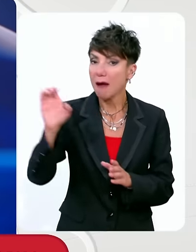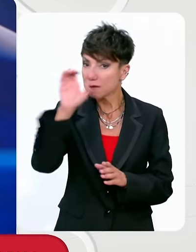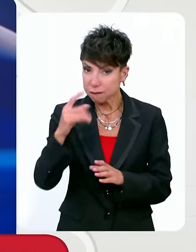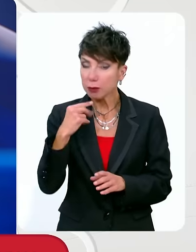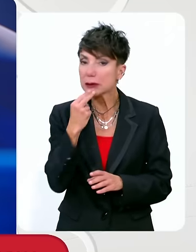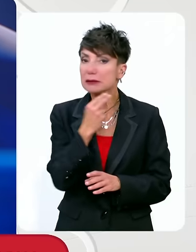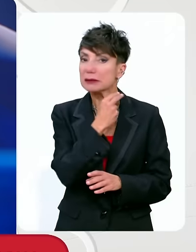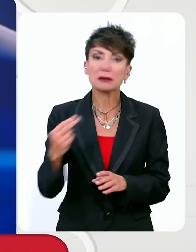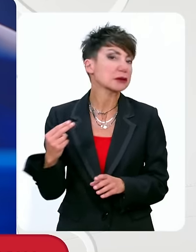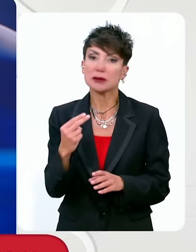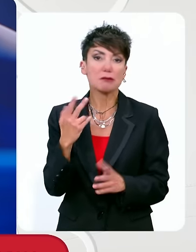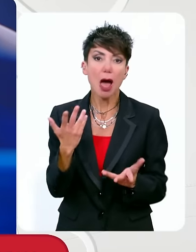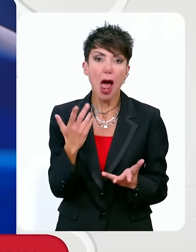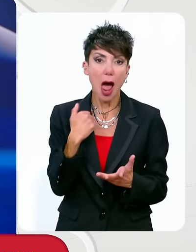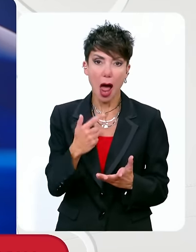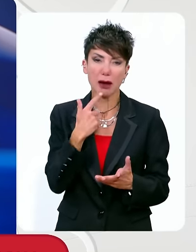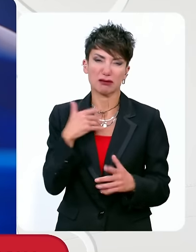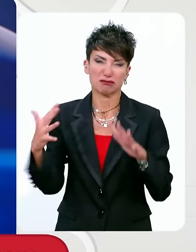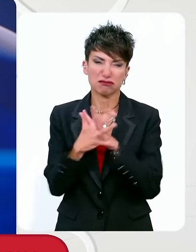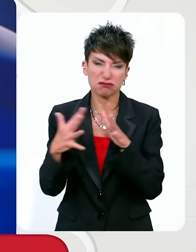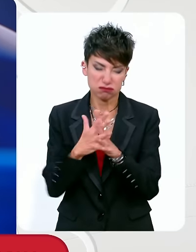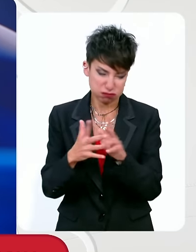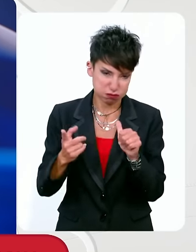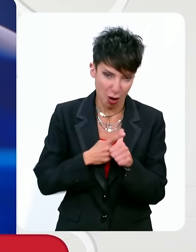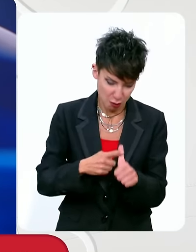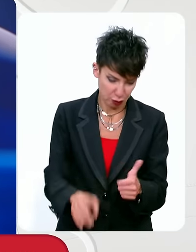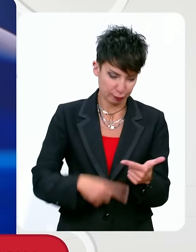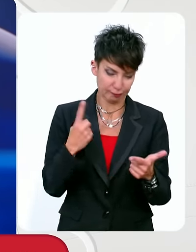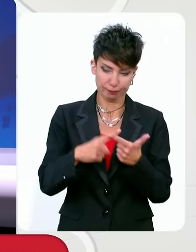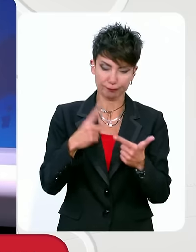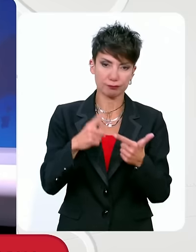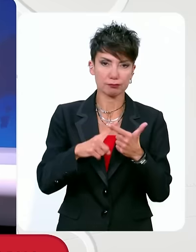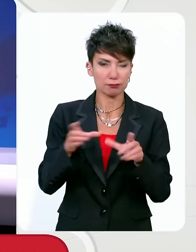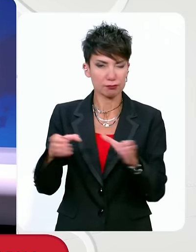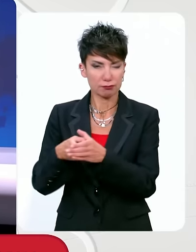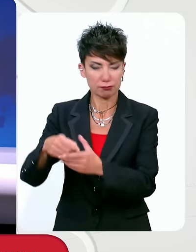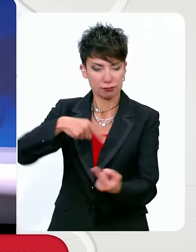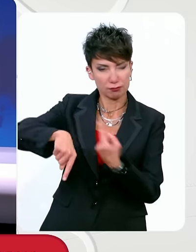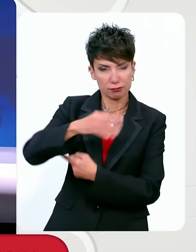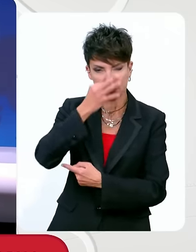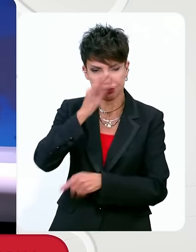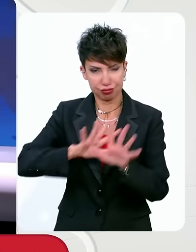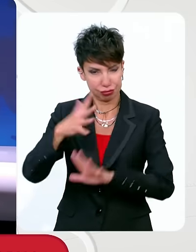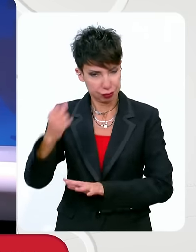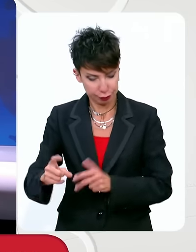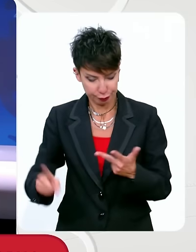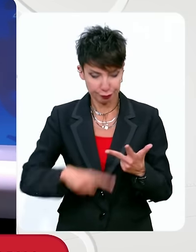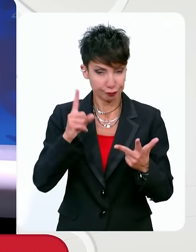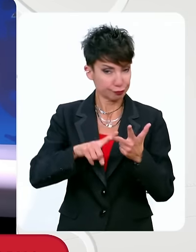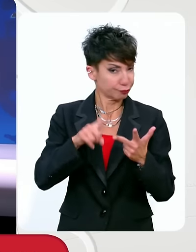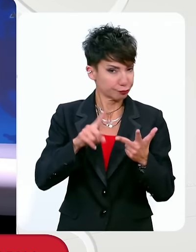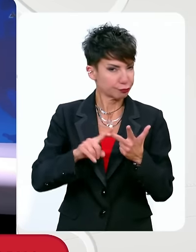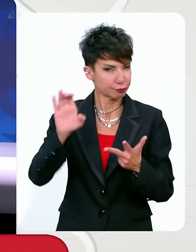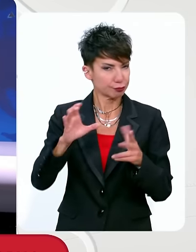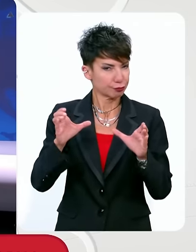δηλαδή. Είναι η Ευρωπαϊκή Ένωση των πολέμων, είναι η Ευρωπαϊκή Ένωση των λόμπι της διαφθοράς, είναι η Ευρωπαϊκή Ένωση των